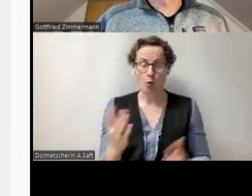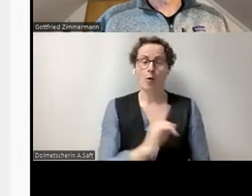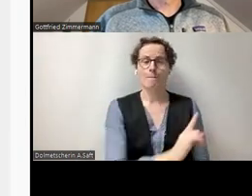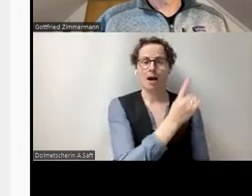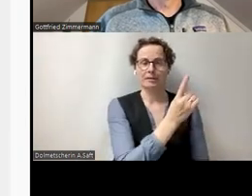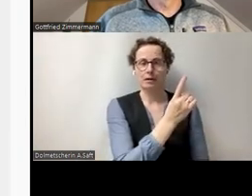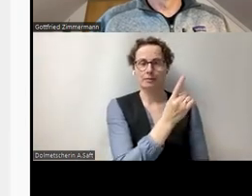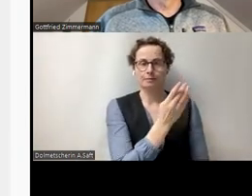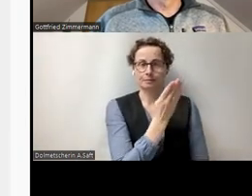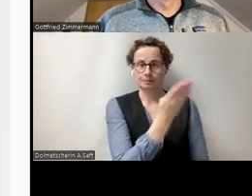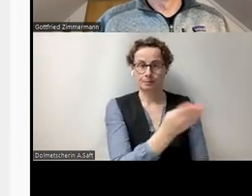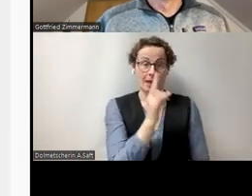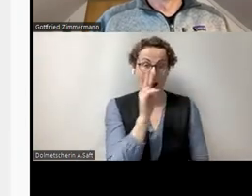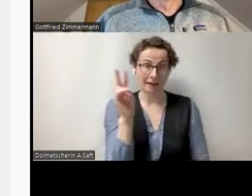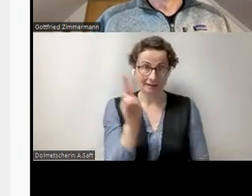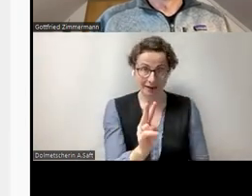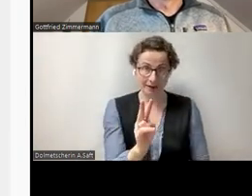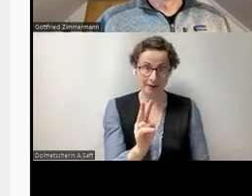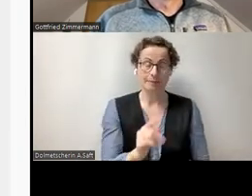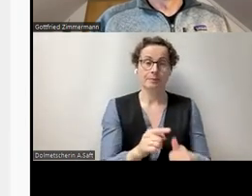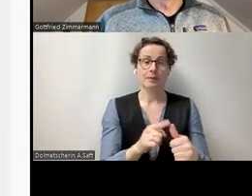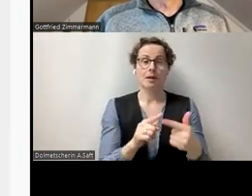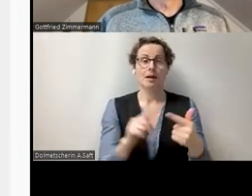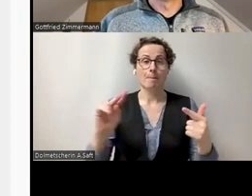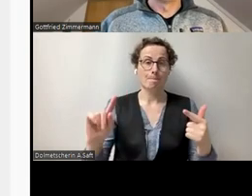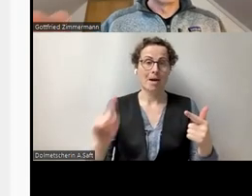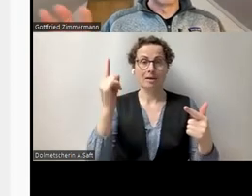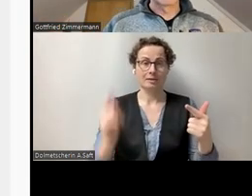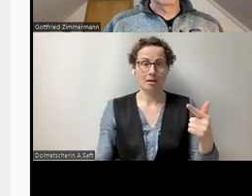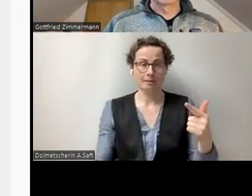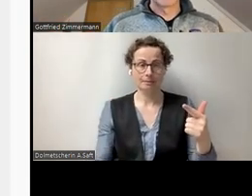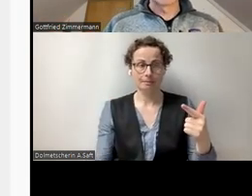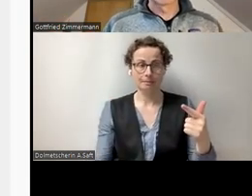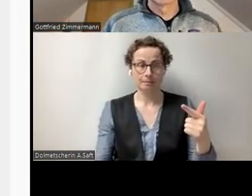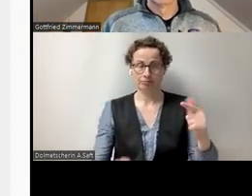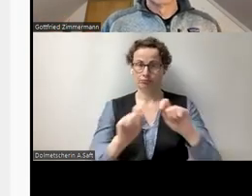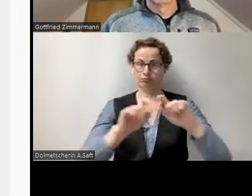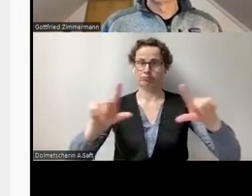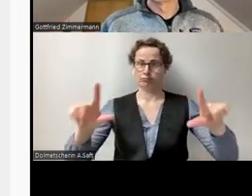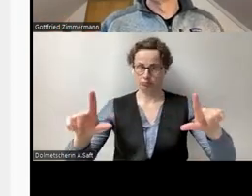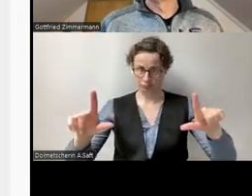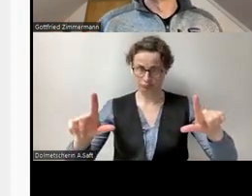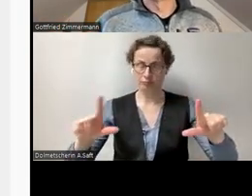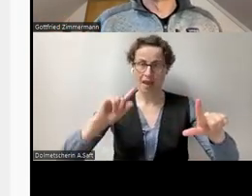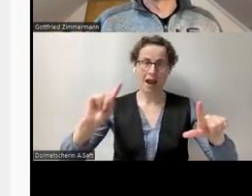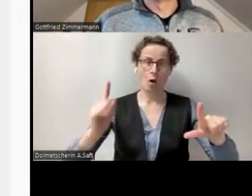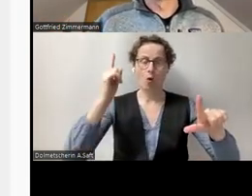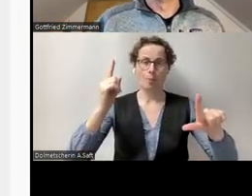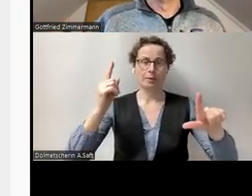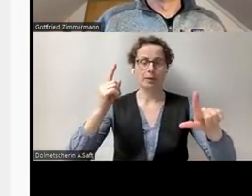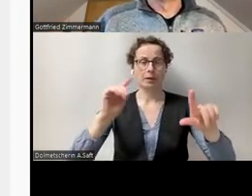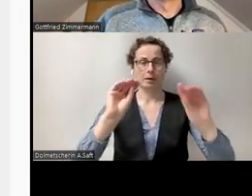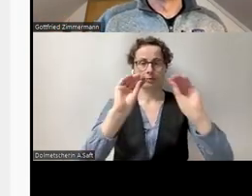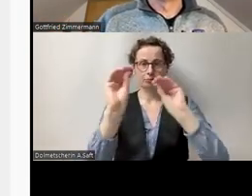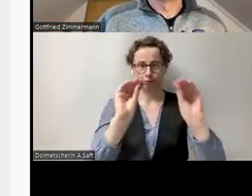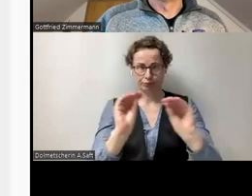Und dann hat man zunächst mal einen Master, in dem man so Dinge macht,